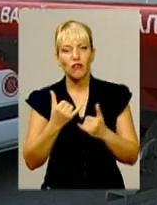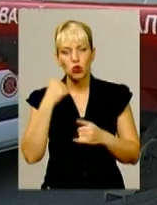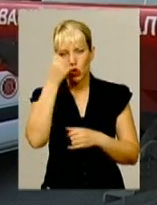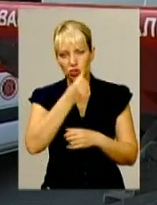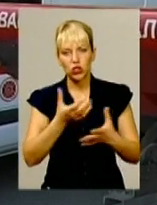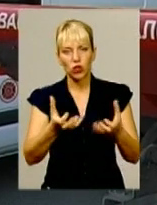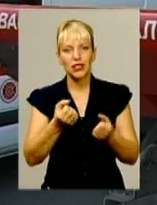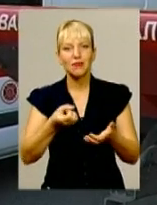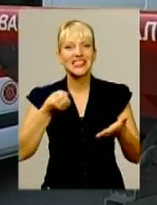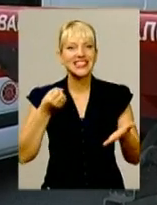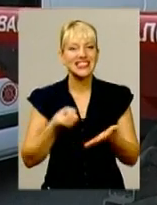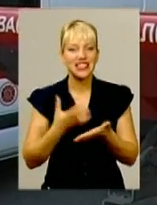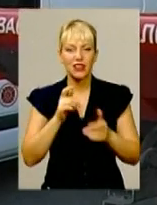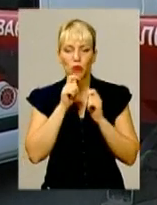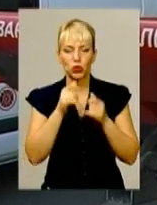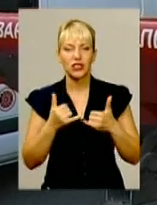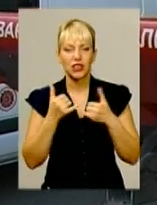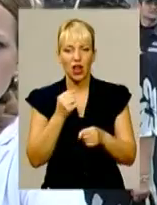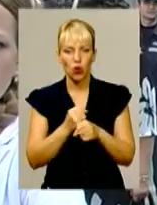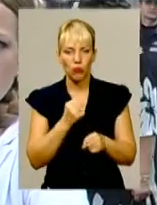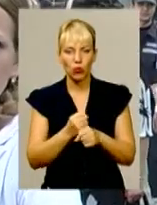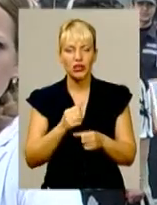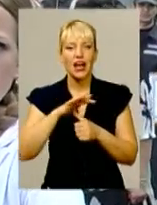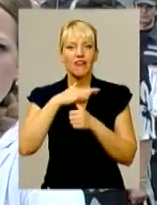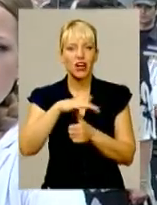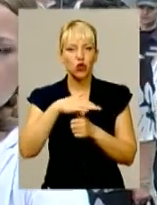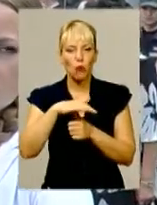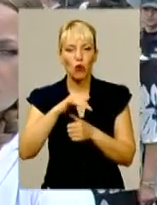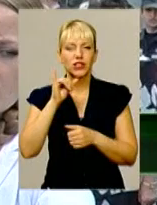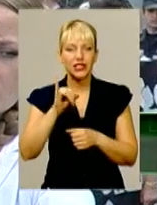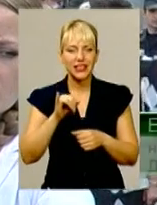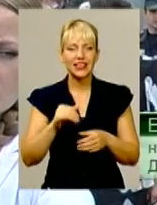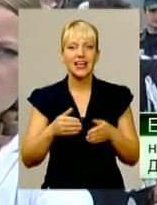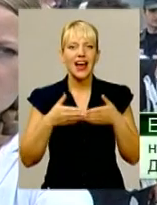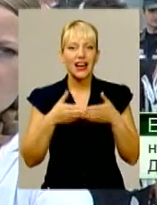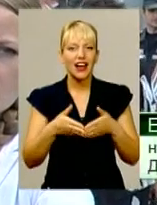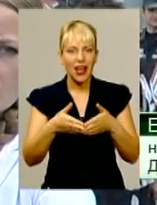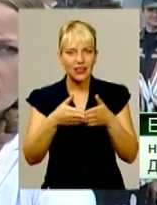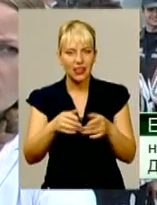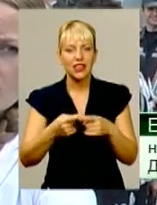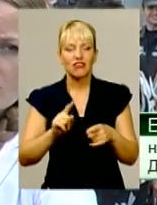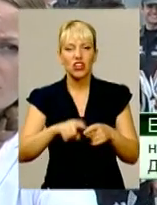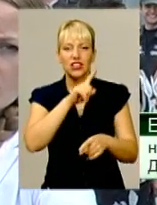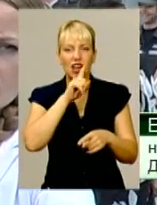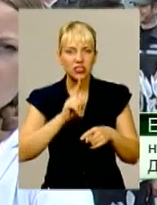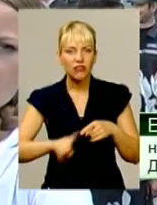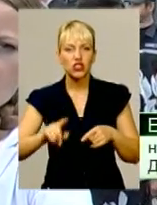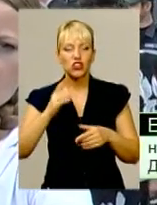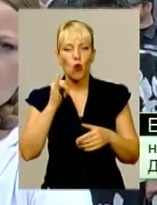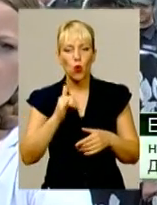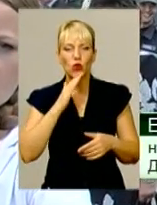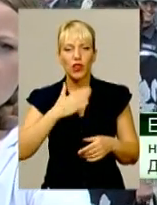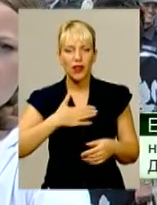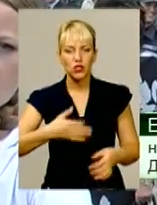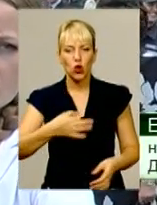роботи подарунки – квадрокоптер та аероглісер. Ми маємо сьогодні такий катер, який є сьогодні найшвидшим у нас в області. Він